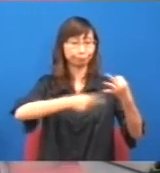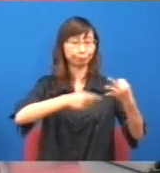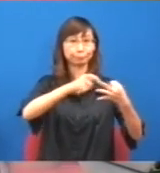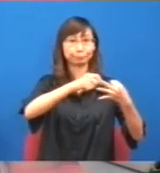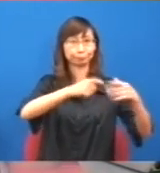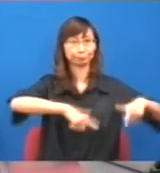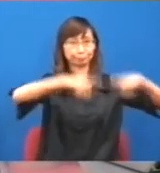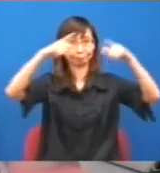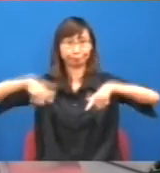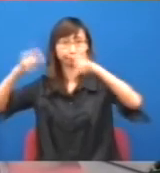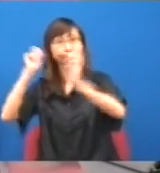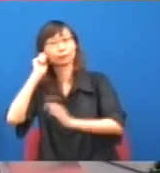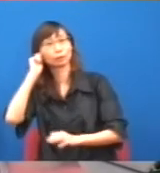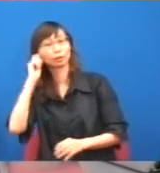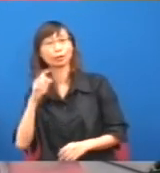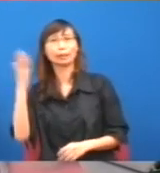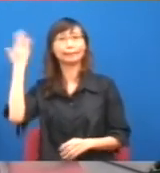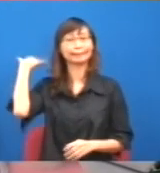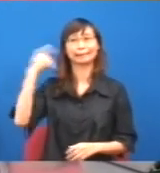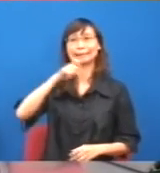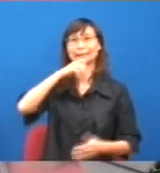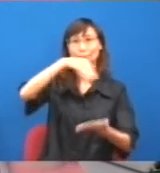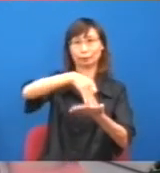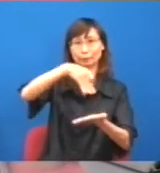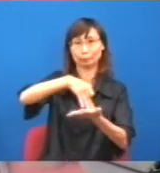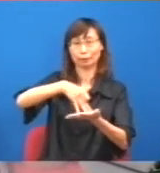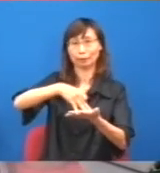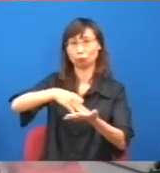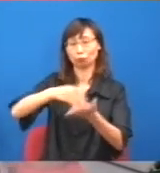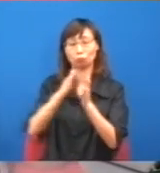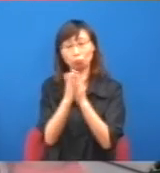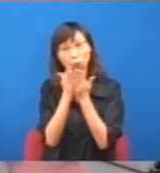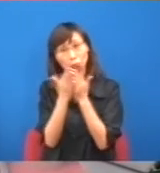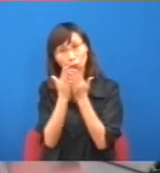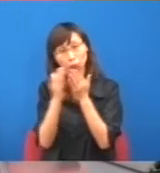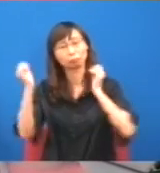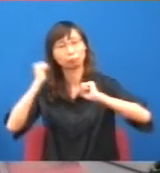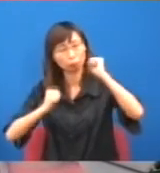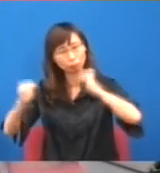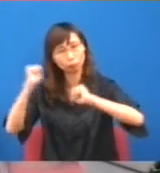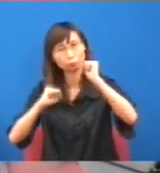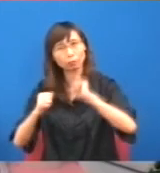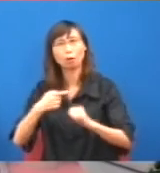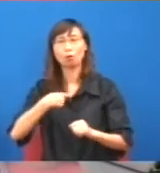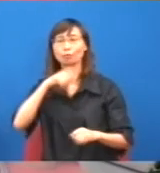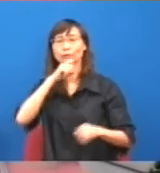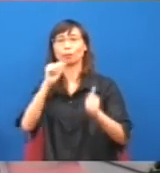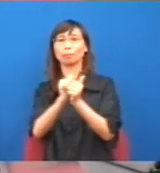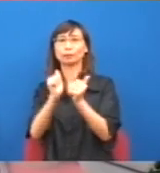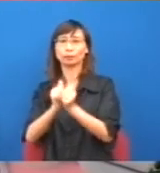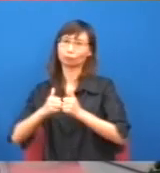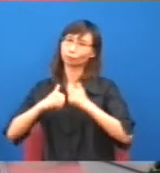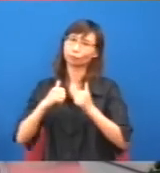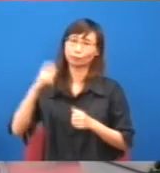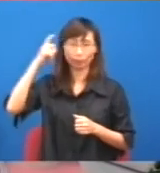黨,正實是,因為我有朋友帶著他去參加訪頻民府,例如牛池灣,